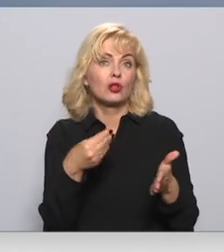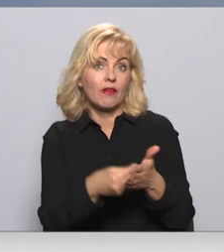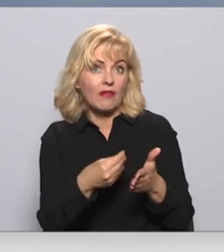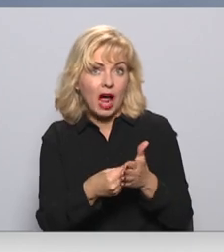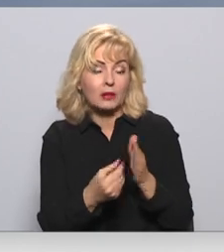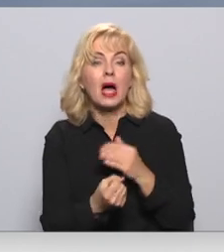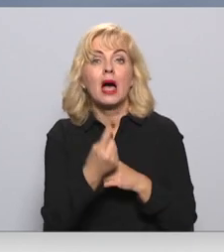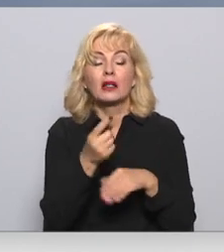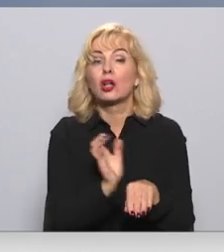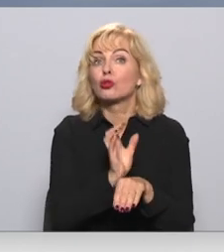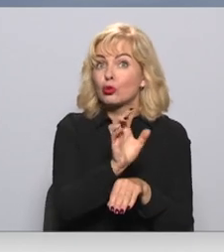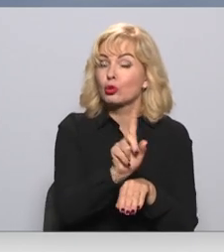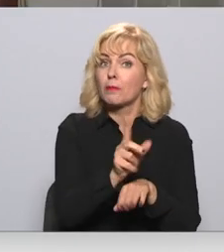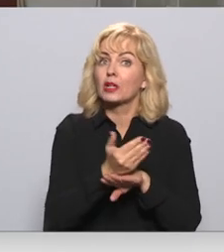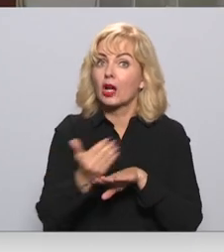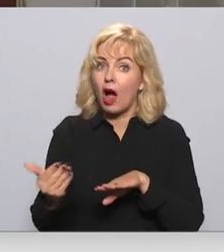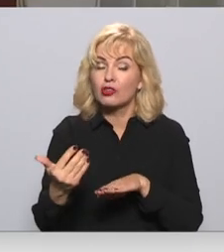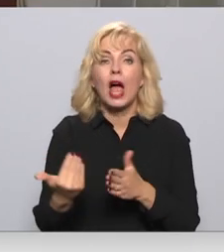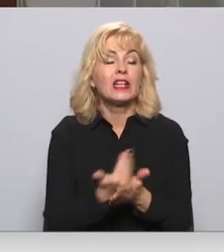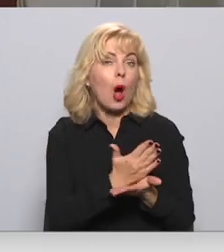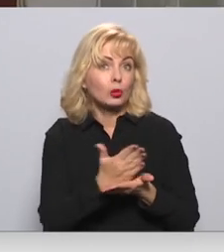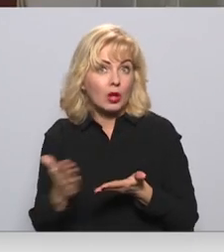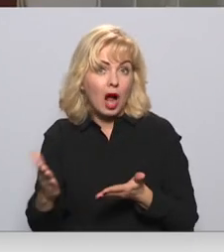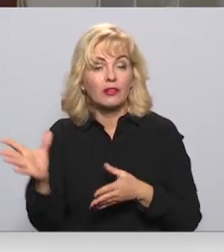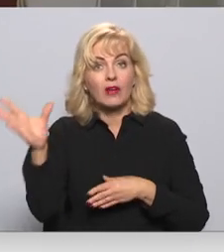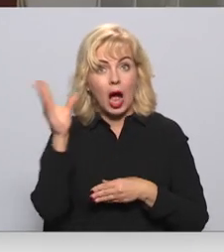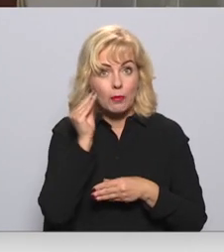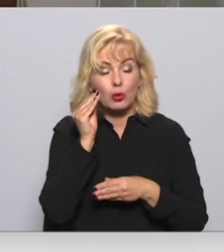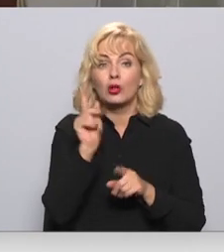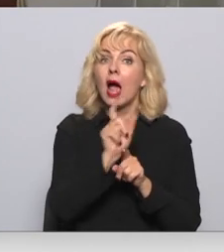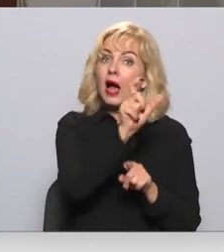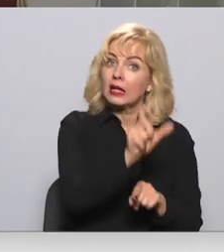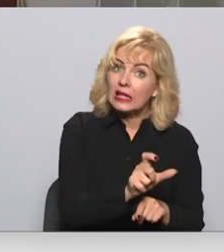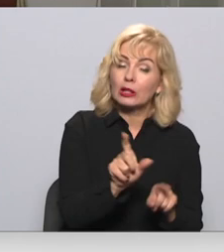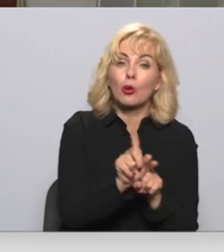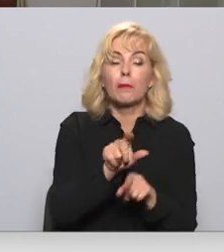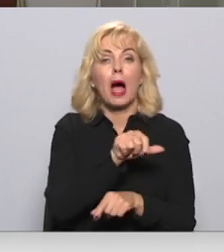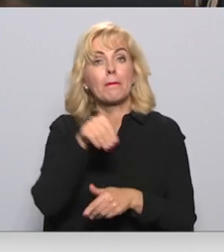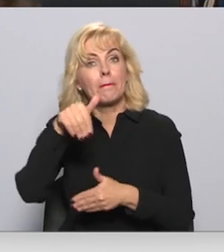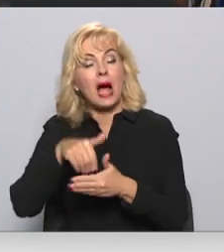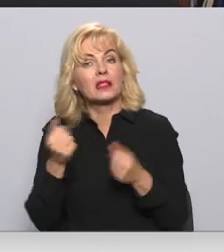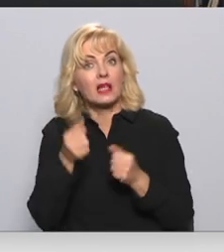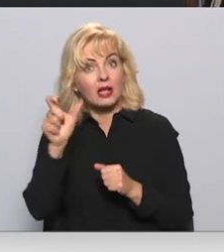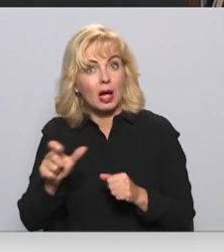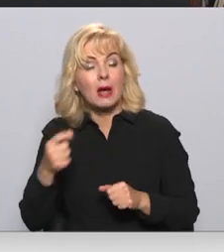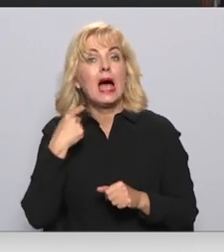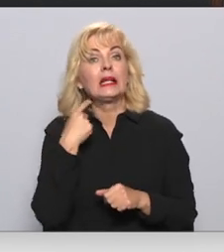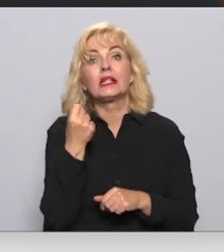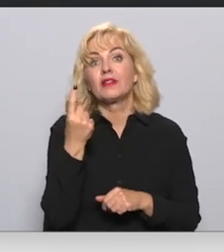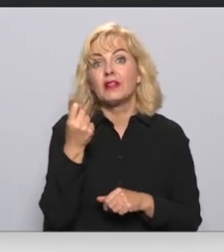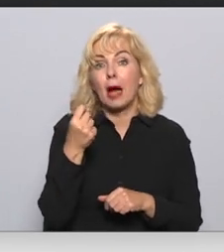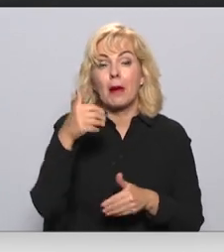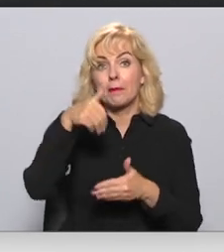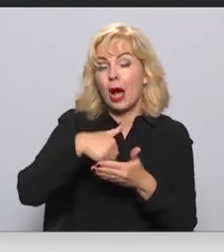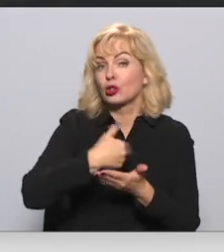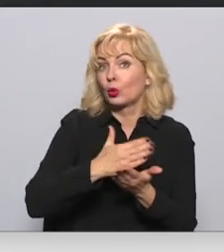Tas radīs sūtījumu kavēšanos. Jau no kārtību bija jāapgūst kā klientiem, tāpat arī pasta darbiniekiem. Rīgas 11. pasta